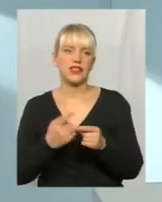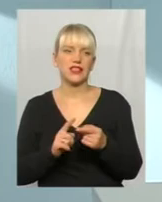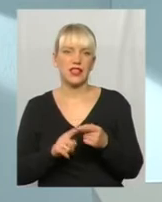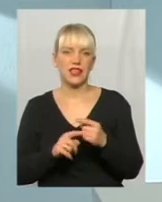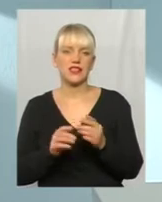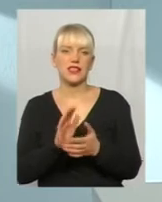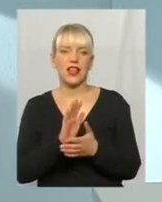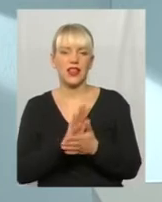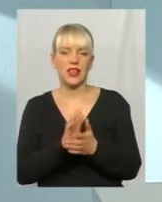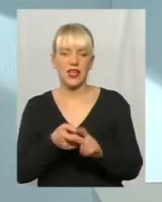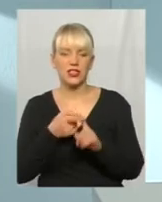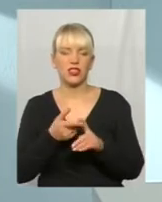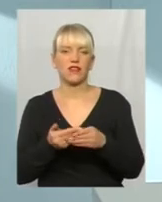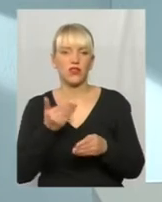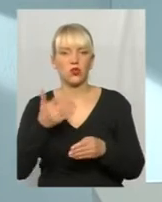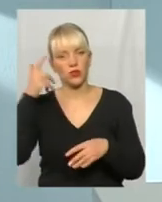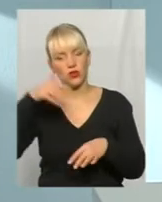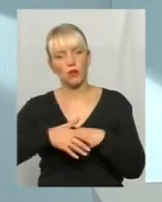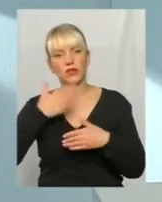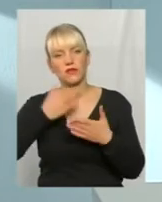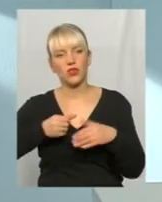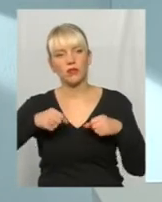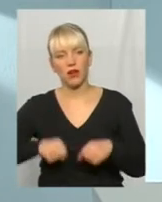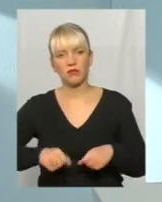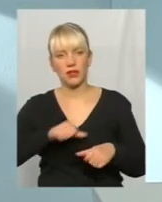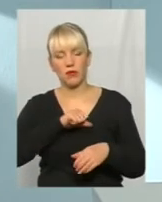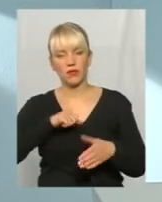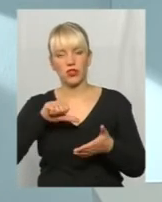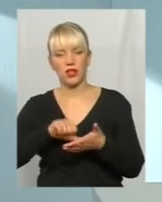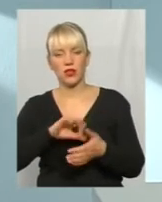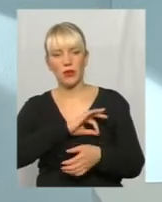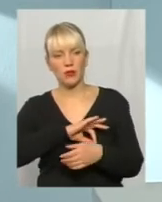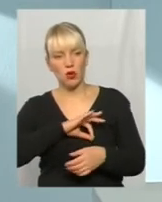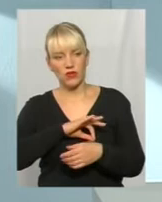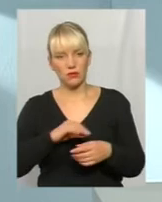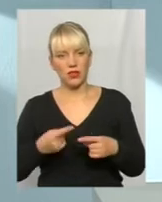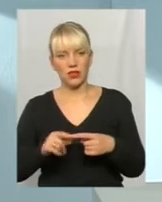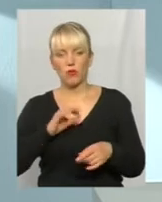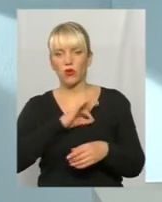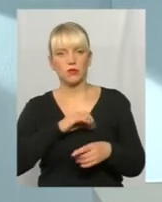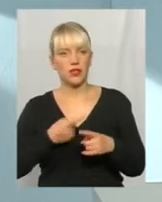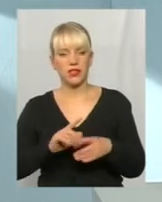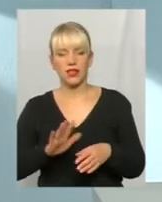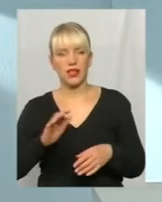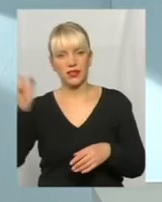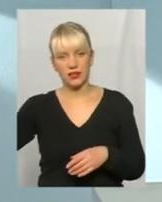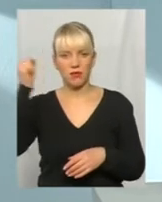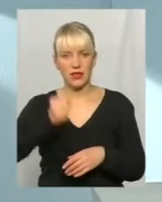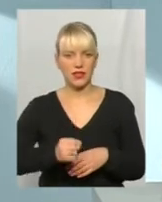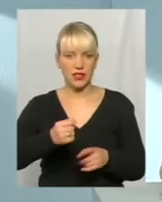від усвідомлення своїх прав самими членами профспілки. Бо ж профспілка – це не якийсь призначений з Києва